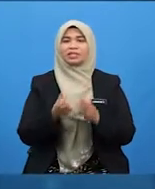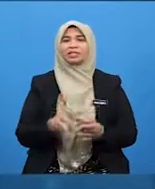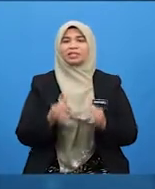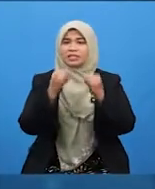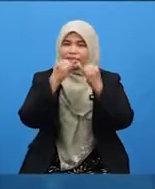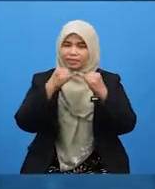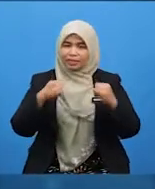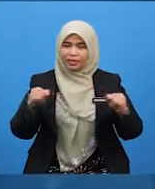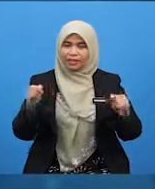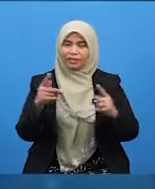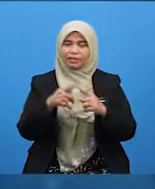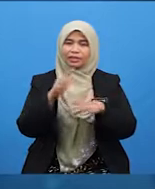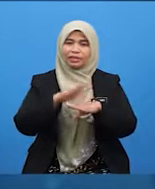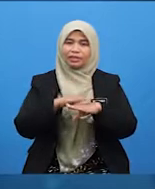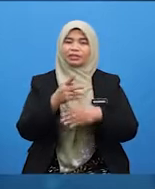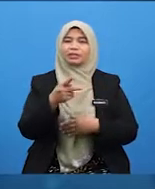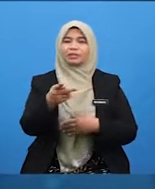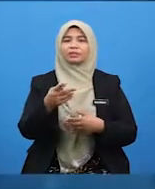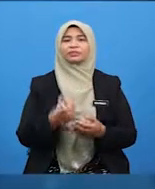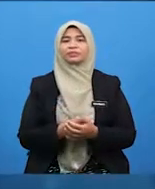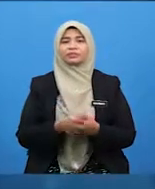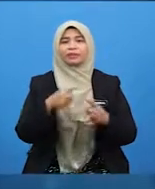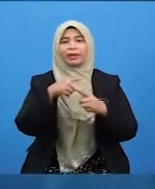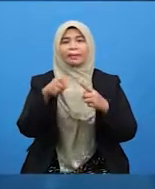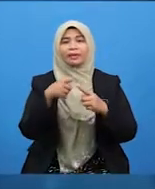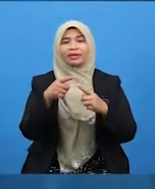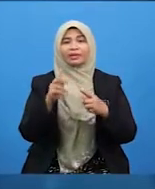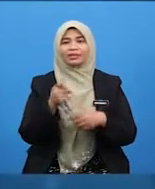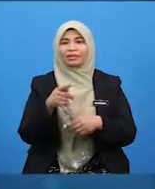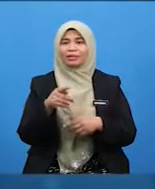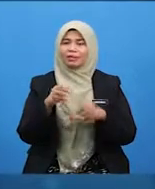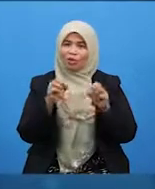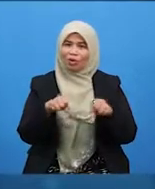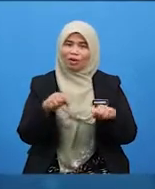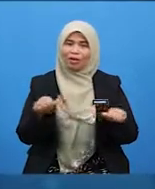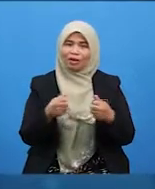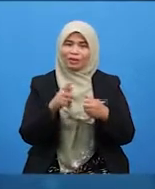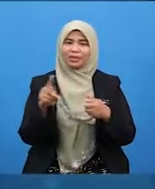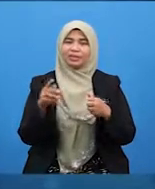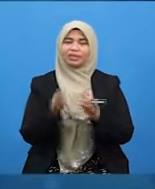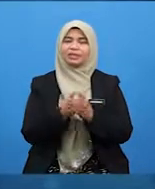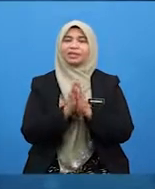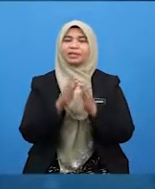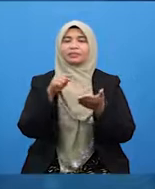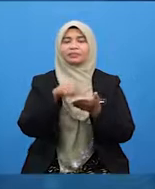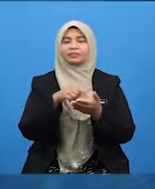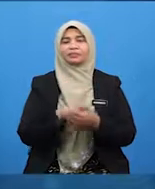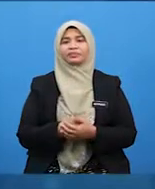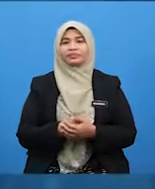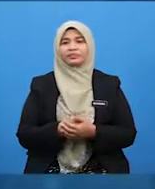Bila kita perlu mengamalkan salam ini? Ya, murid-murid.